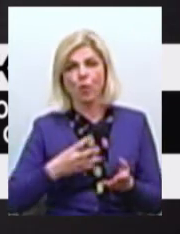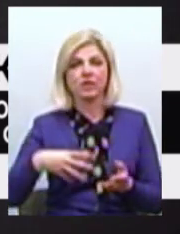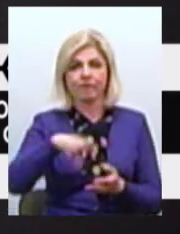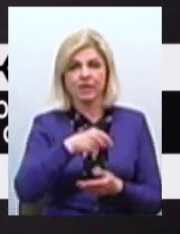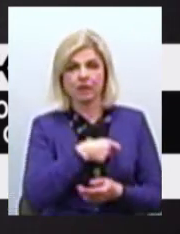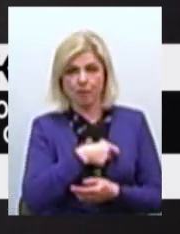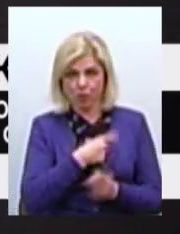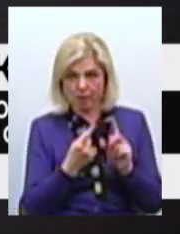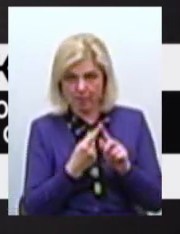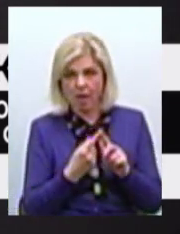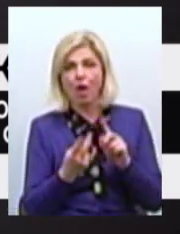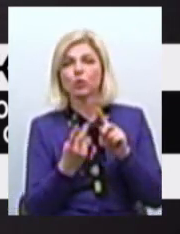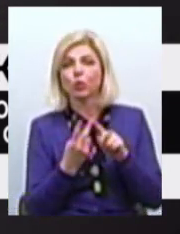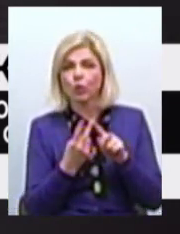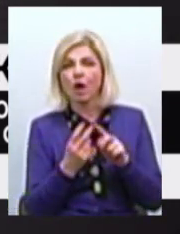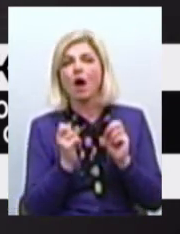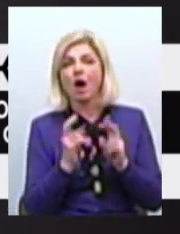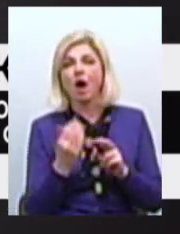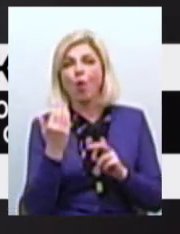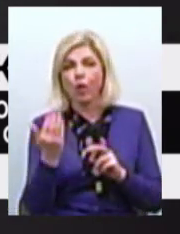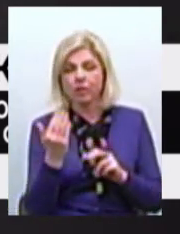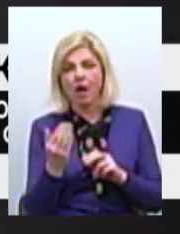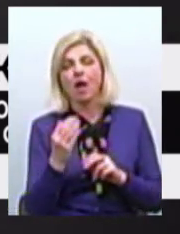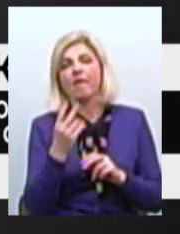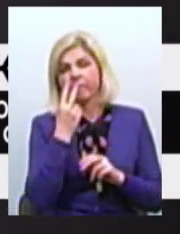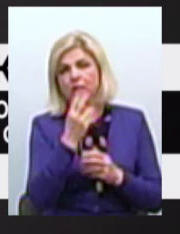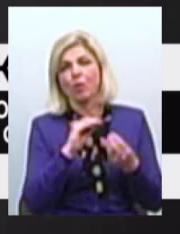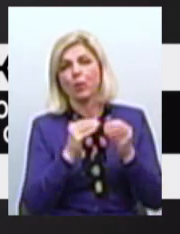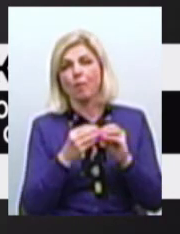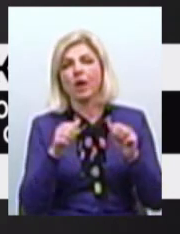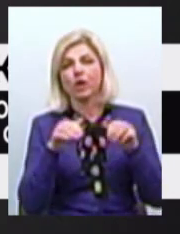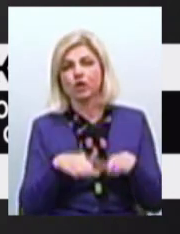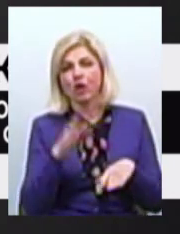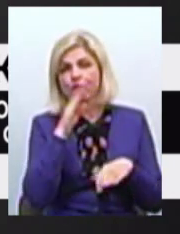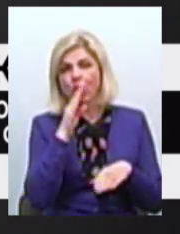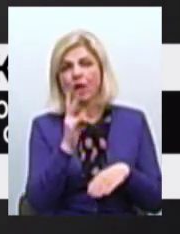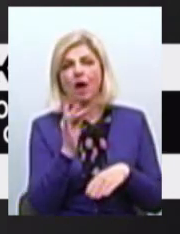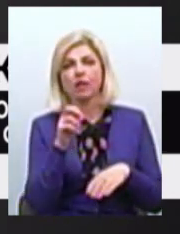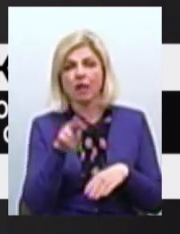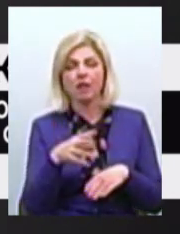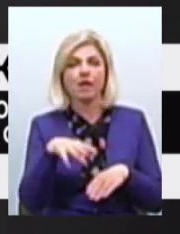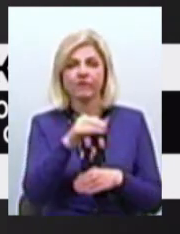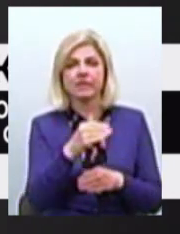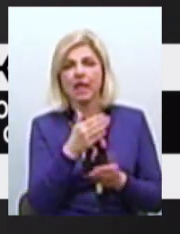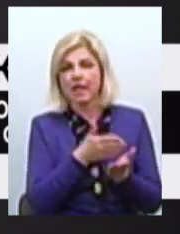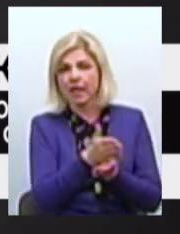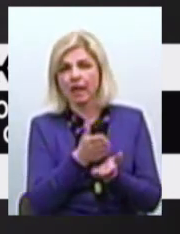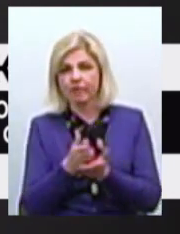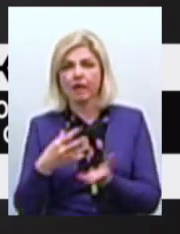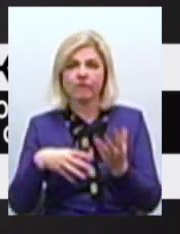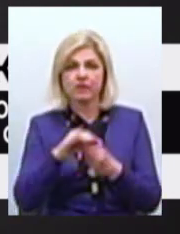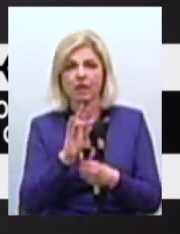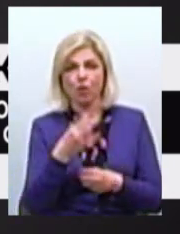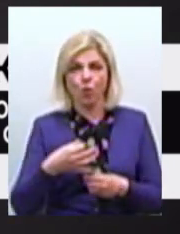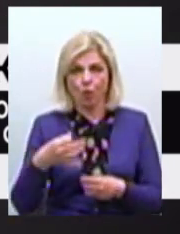Друге Це Як вона бачує Проблему вирішення Одоканалів Всіх рівнів По всій Миколаївській області